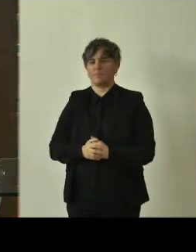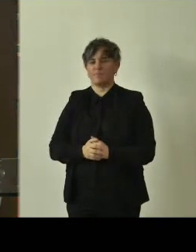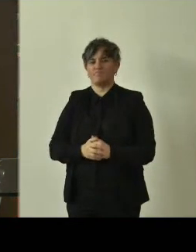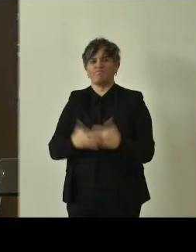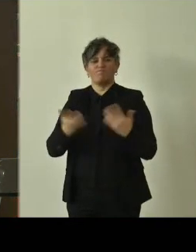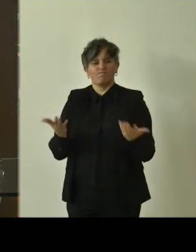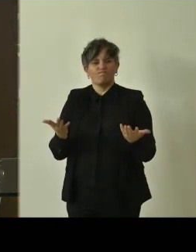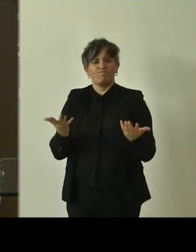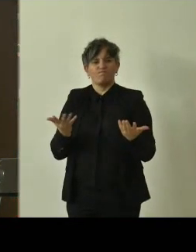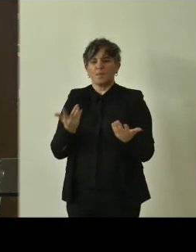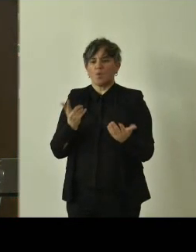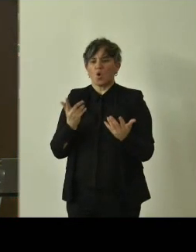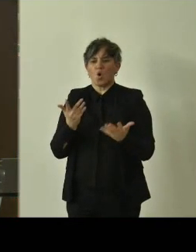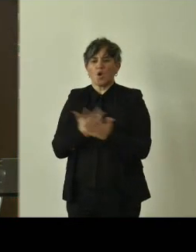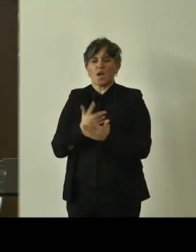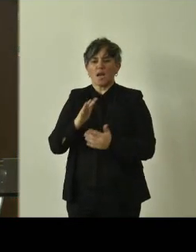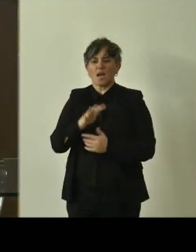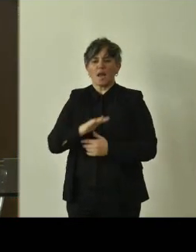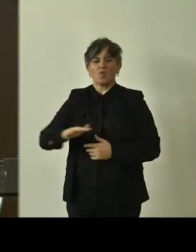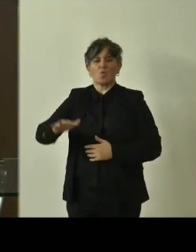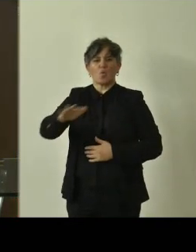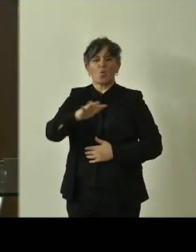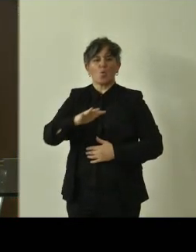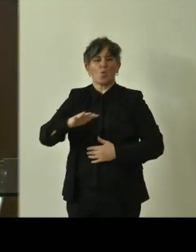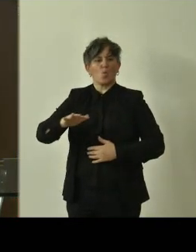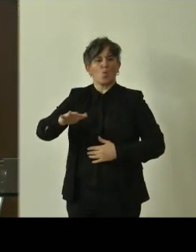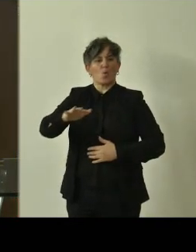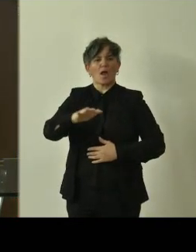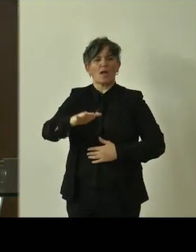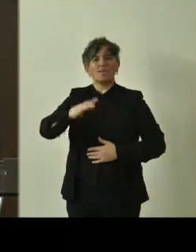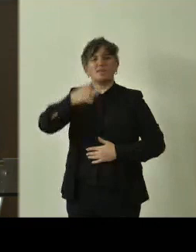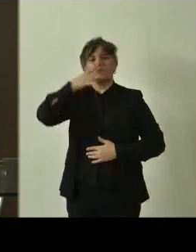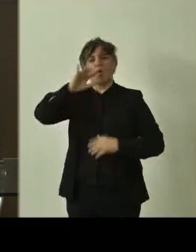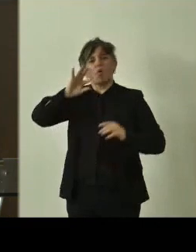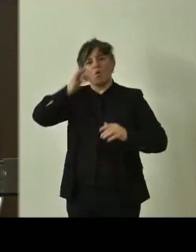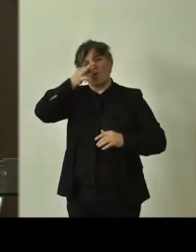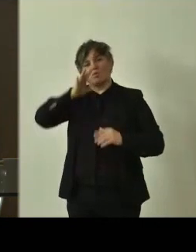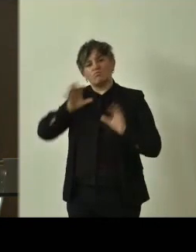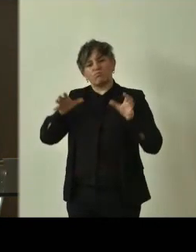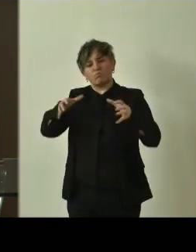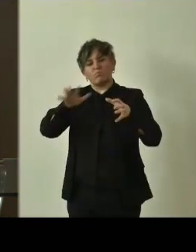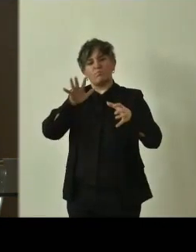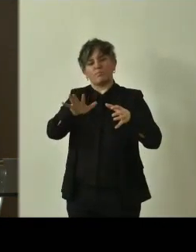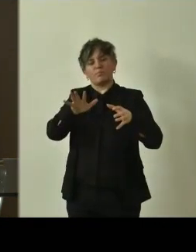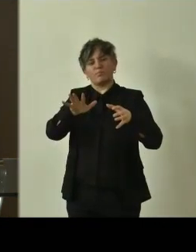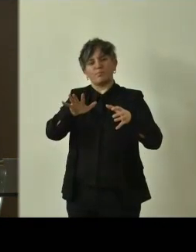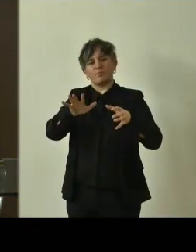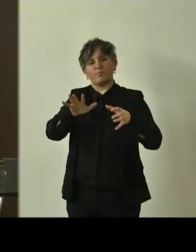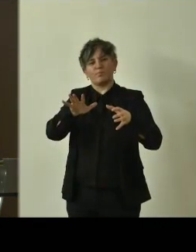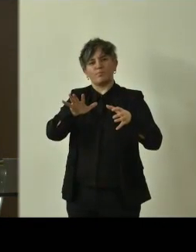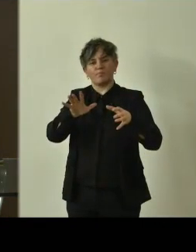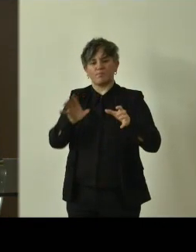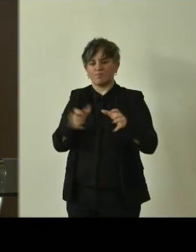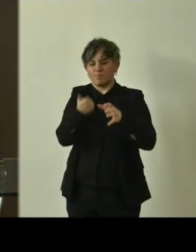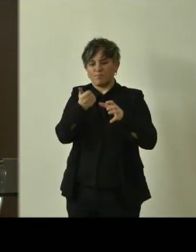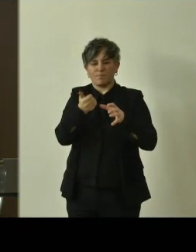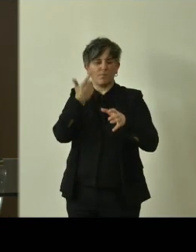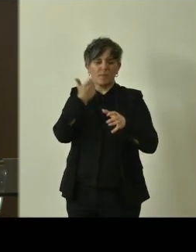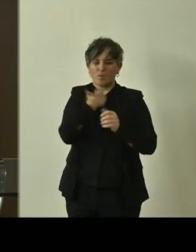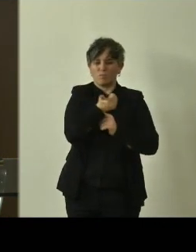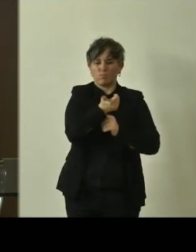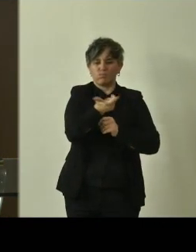naturalistico per rarità della specie, rarità della specie quindi perché come numerosità